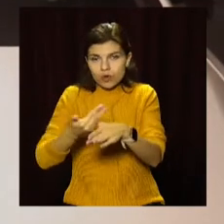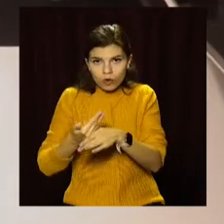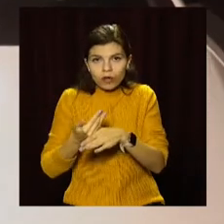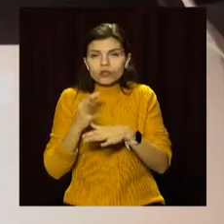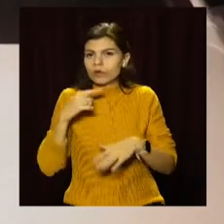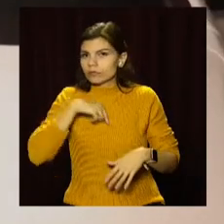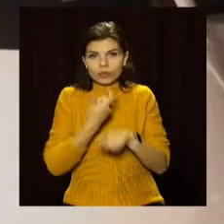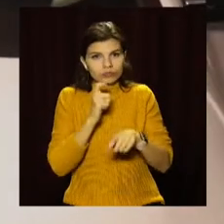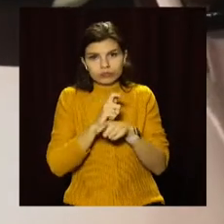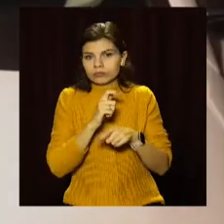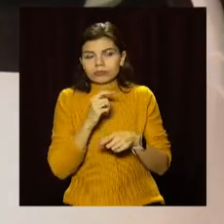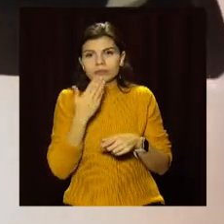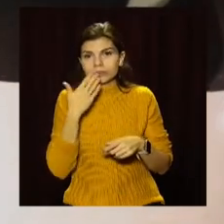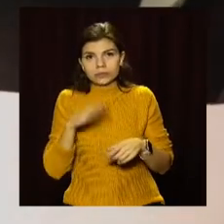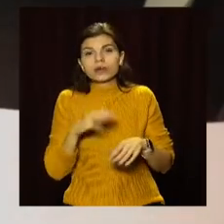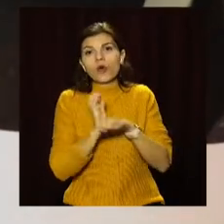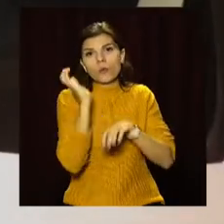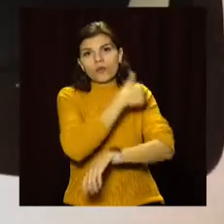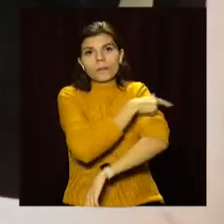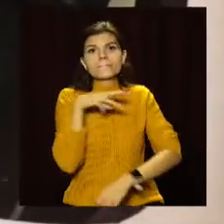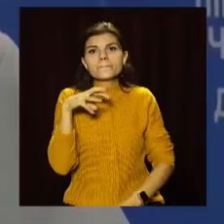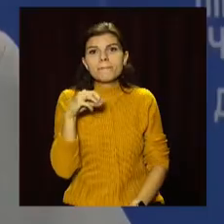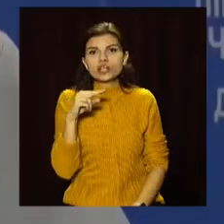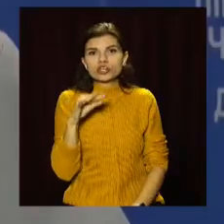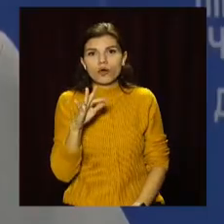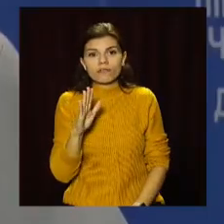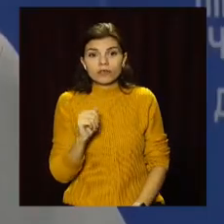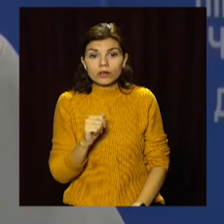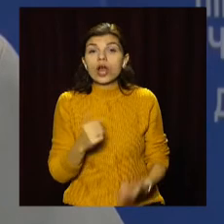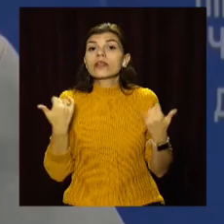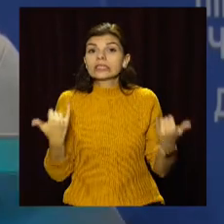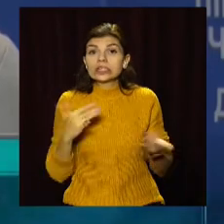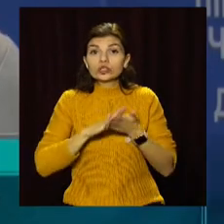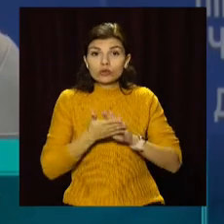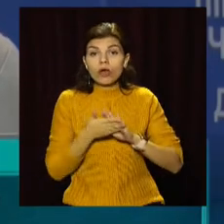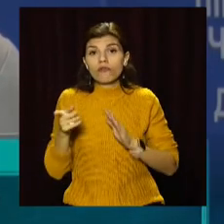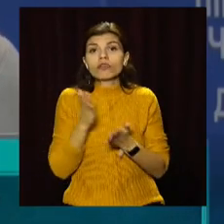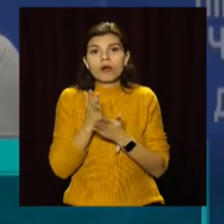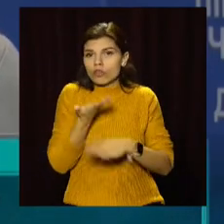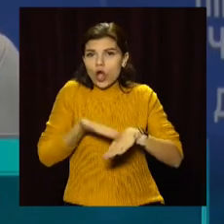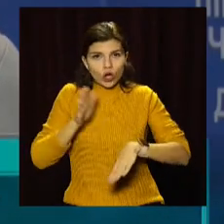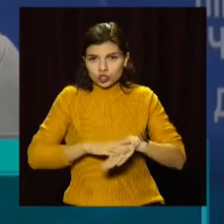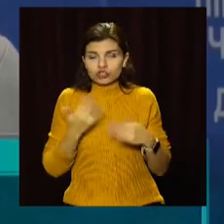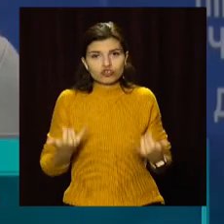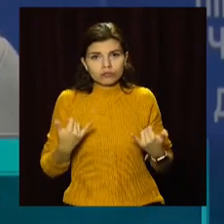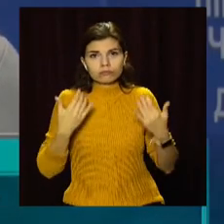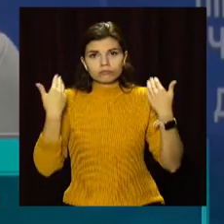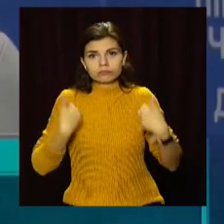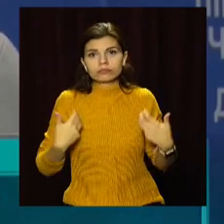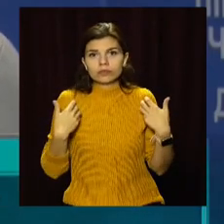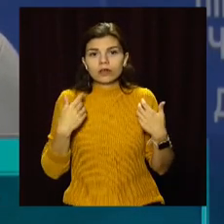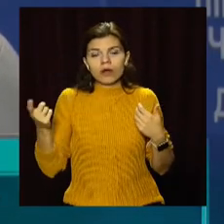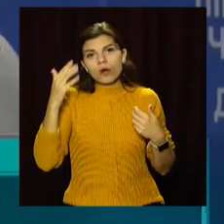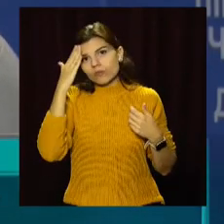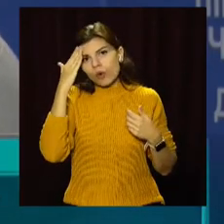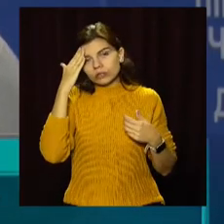ушпиталили в лікарню Мечникова. Станом на зараз він залишається в тяжкому стані. У нього важка